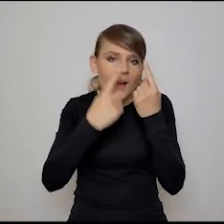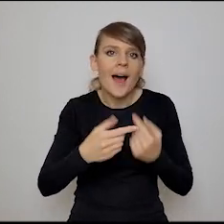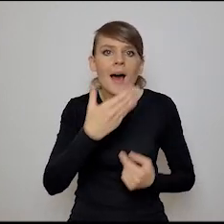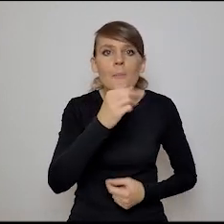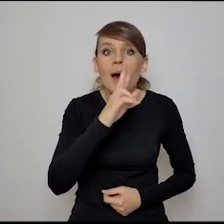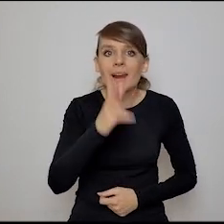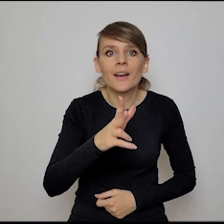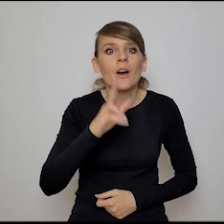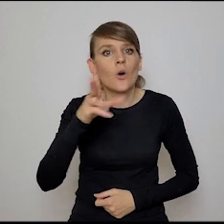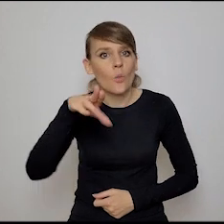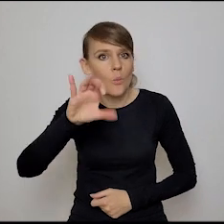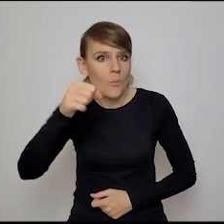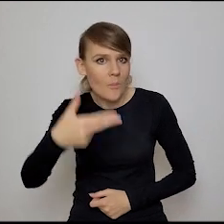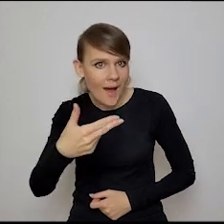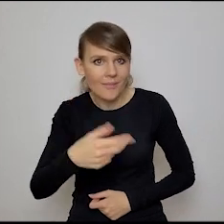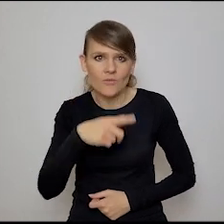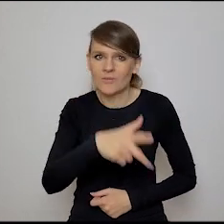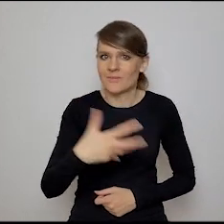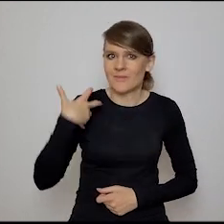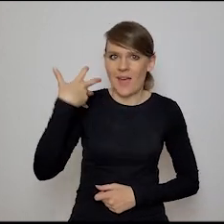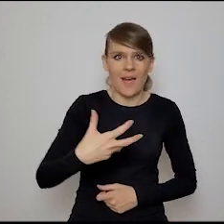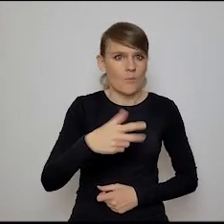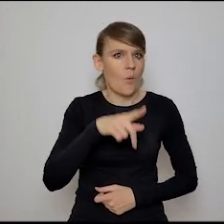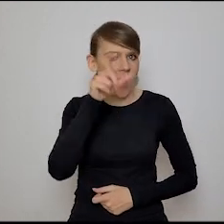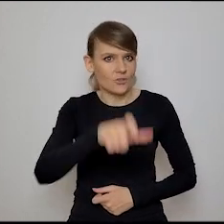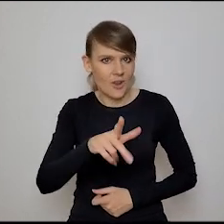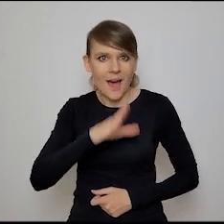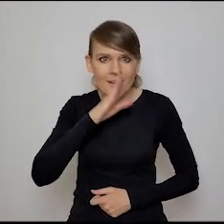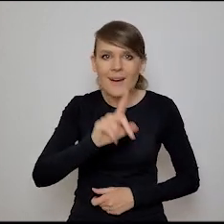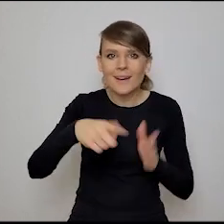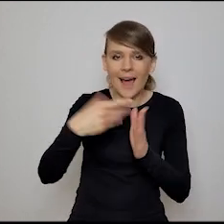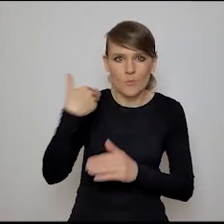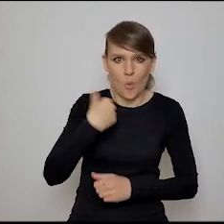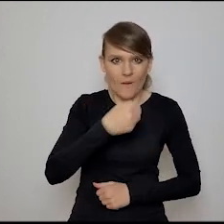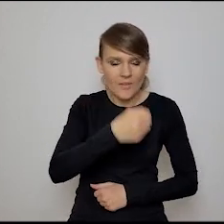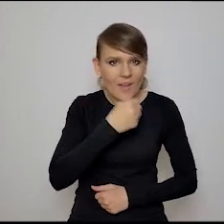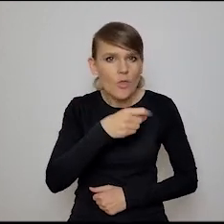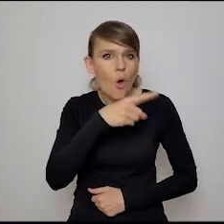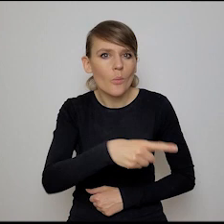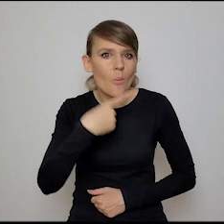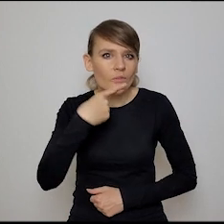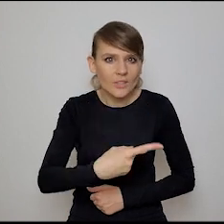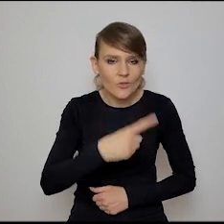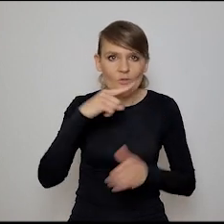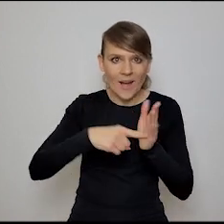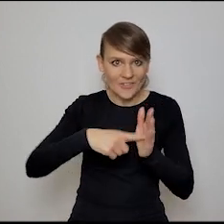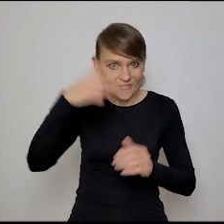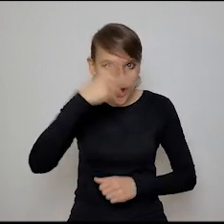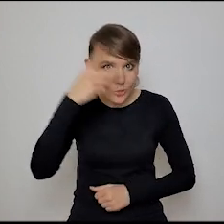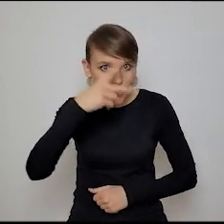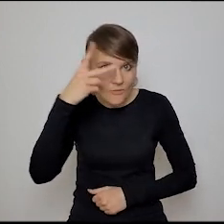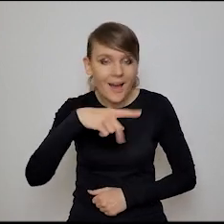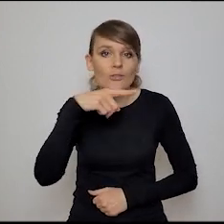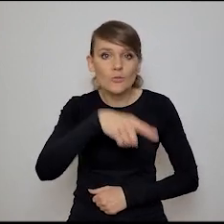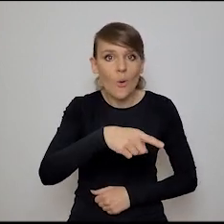Mark Kuban, czyli jeden z najbogatszych Amerykanów, udzielił raz wywiadu, powiedział, że właśnie filozofia to jest